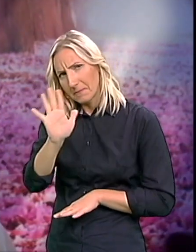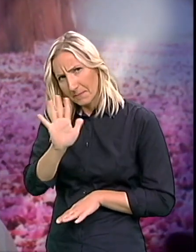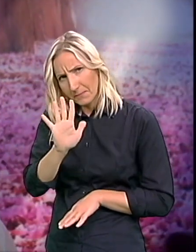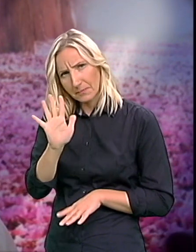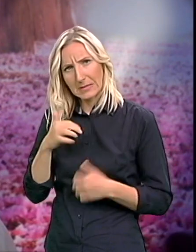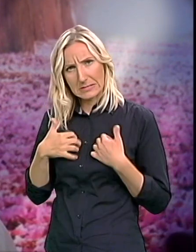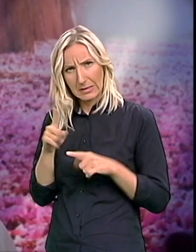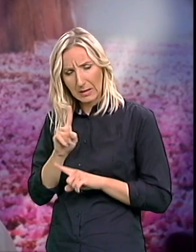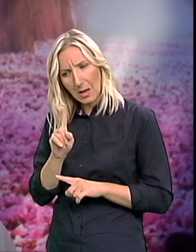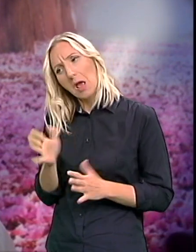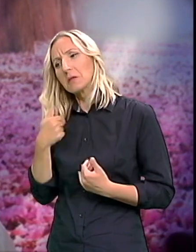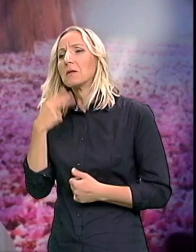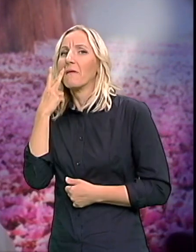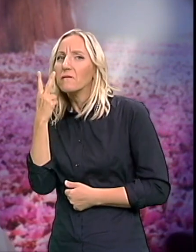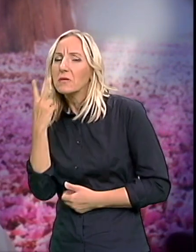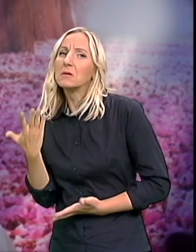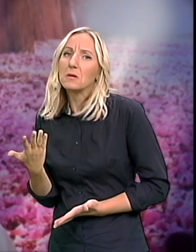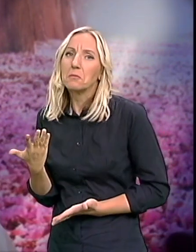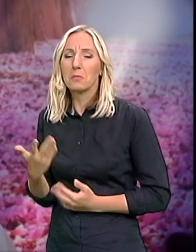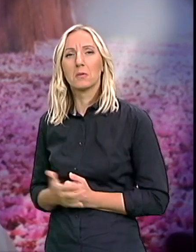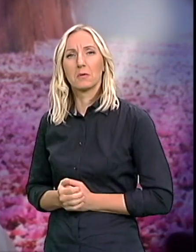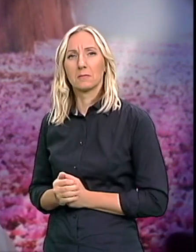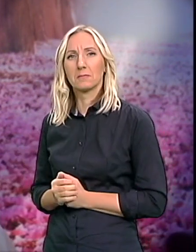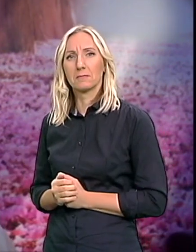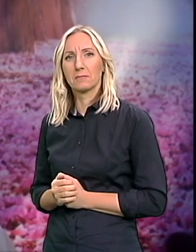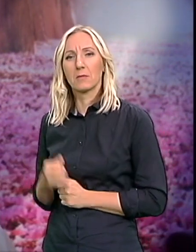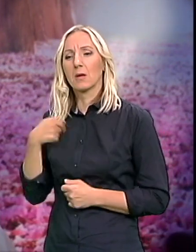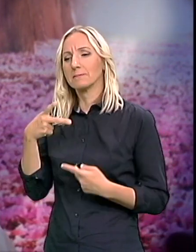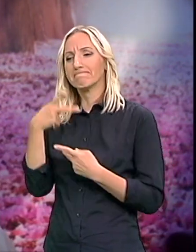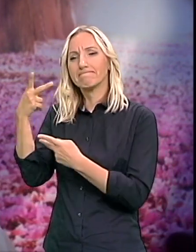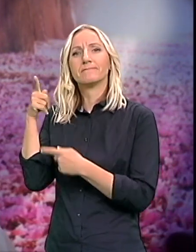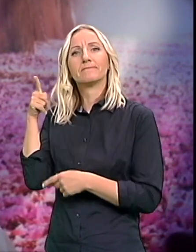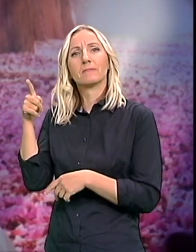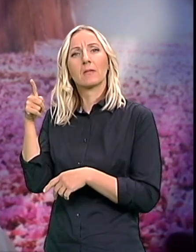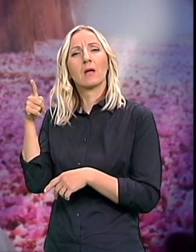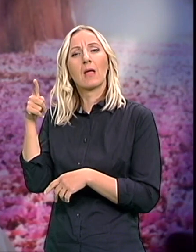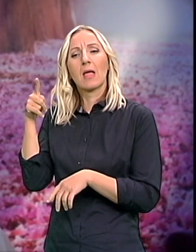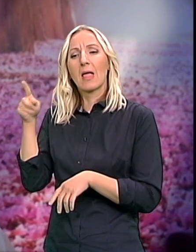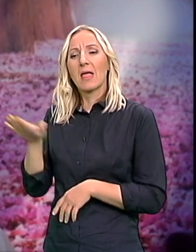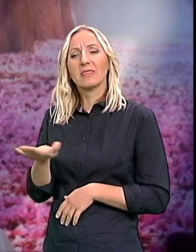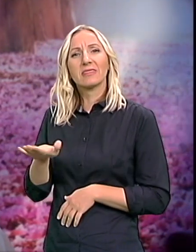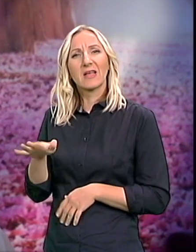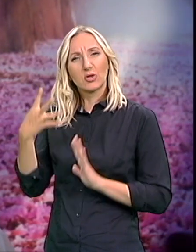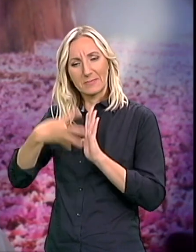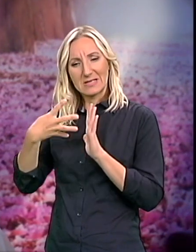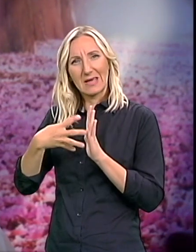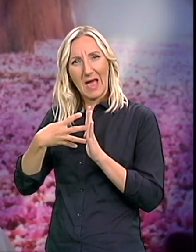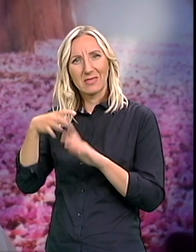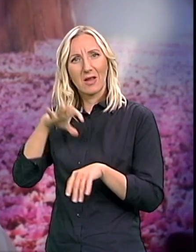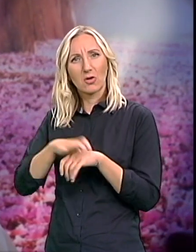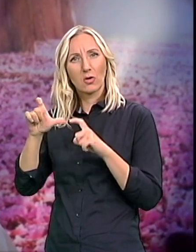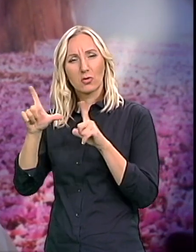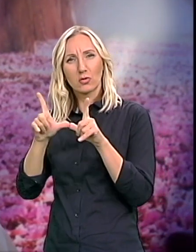to prosto ajmo da vidimo I tako dalje I uputili nas na dečiju psihijatriju Doktora Subotića